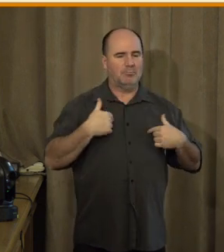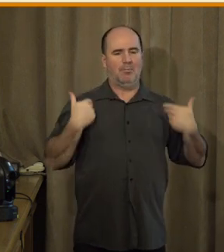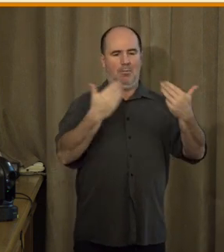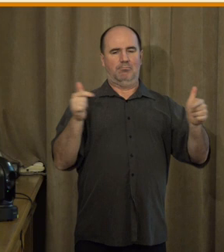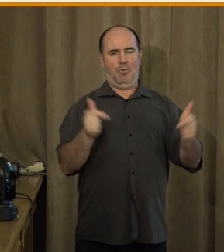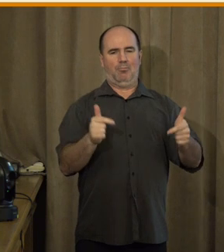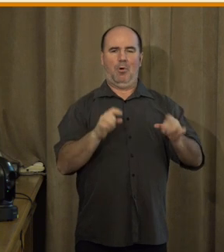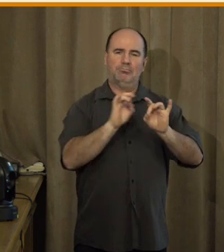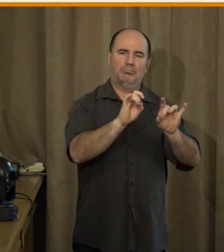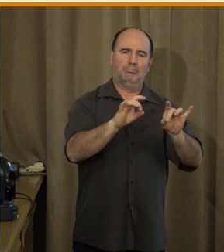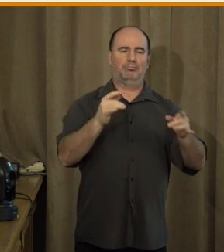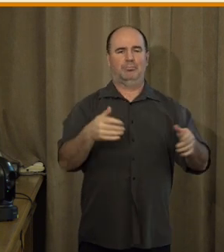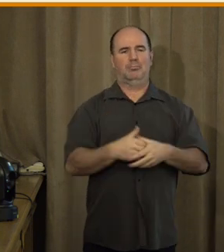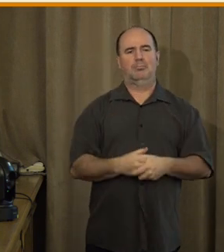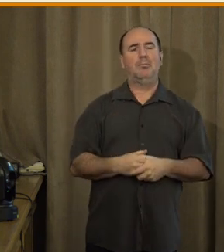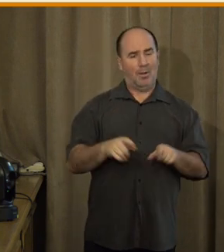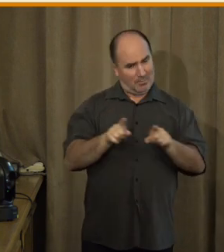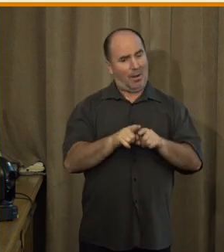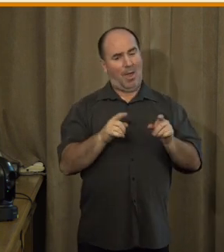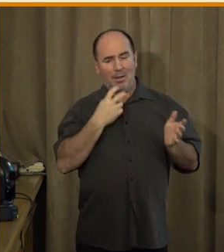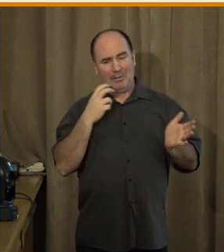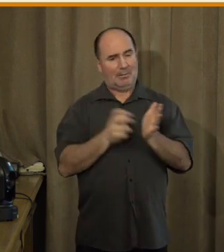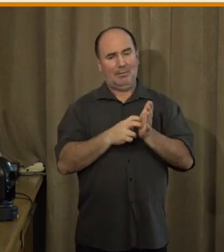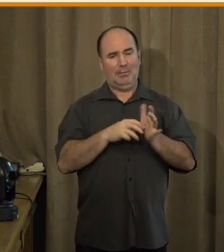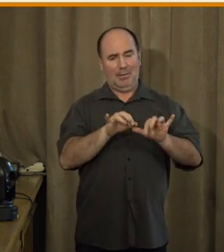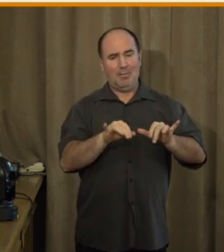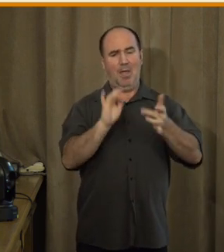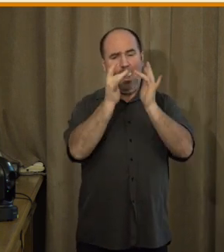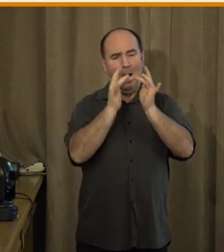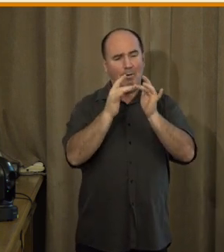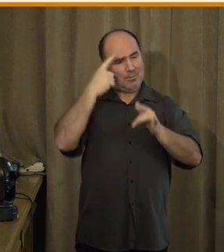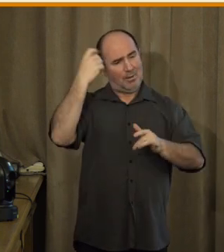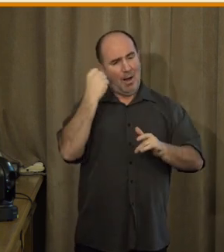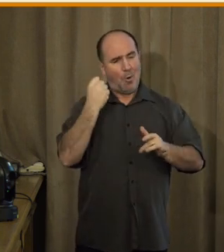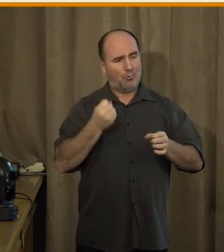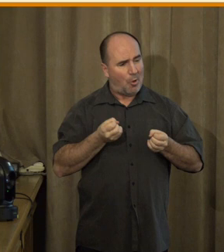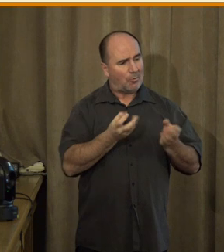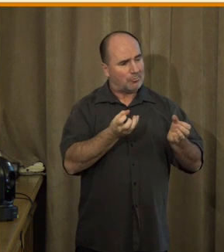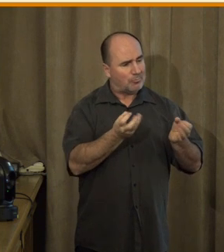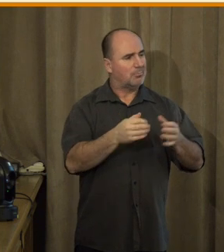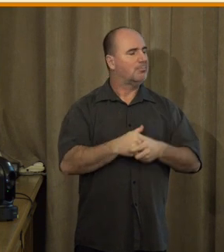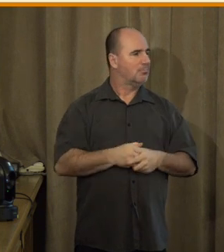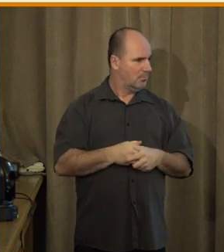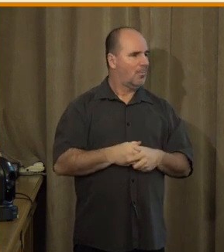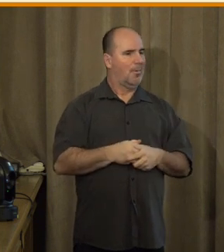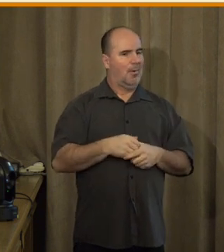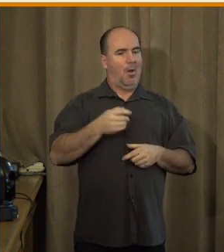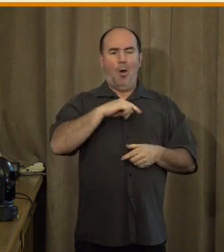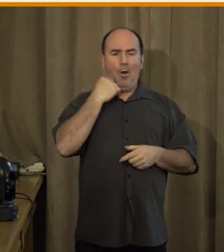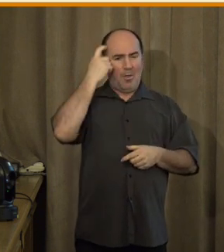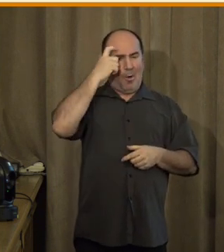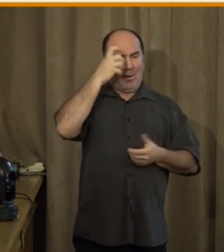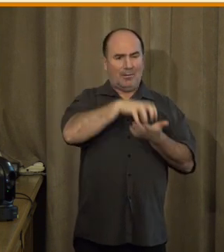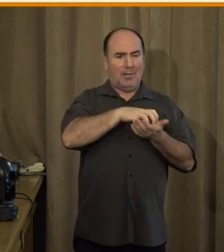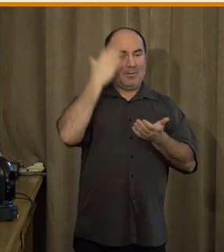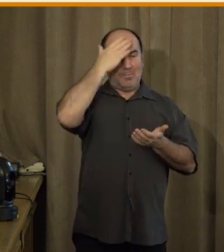gramotnost a digitální kompetence, tak vlastně řada organizací přicházela s tím, že si udělají nový web. Z toho